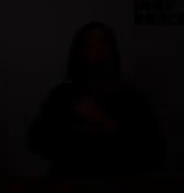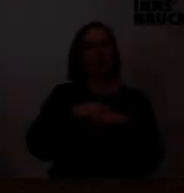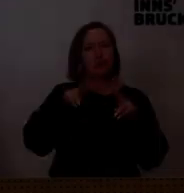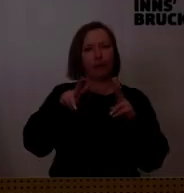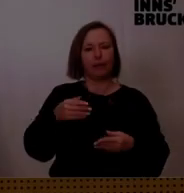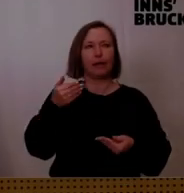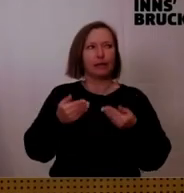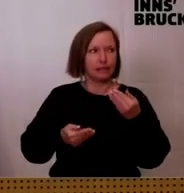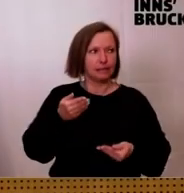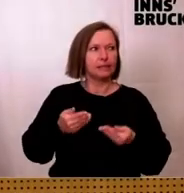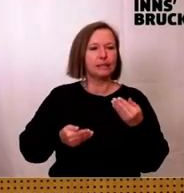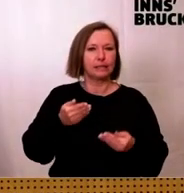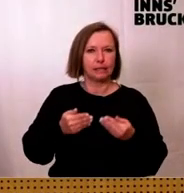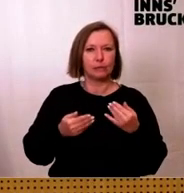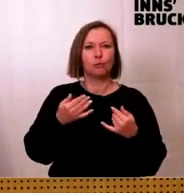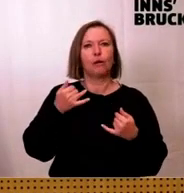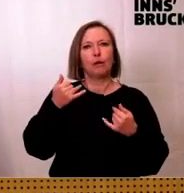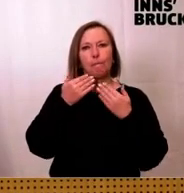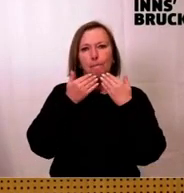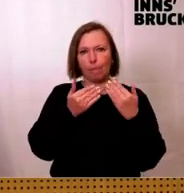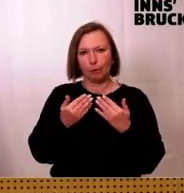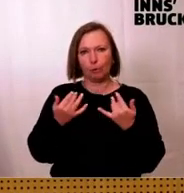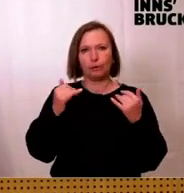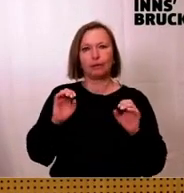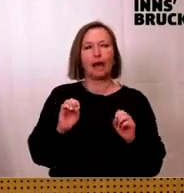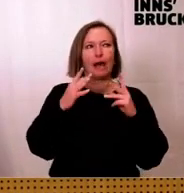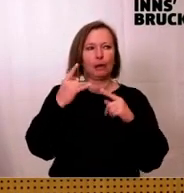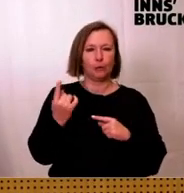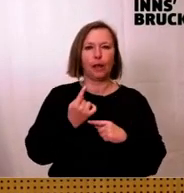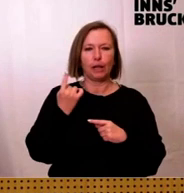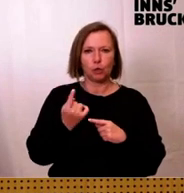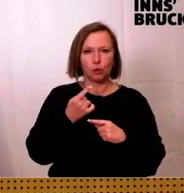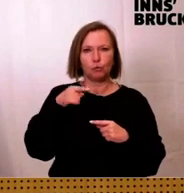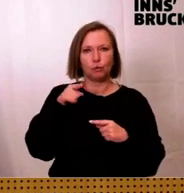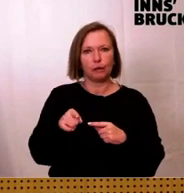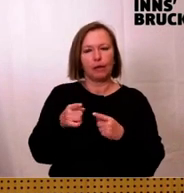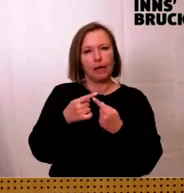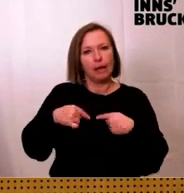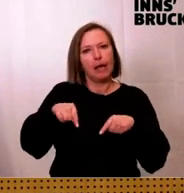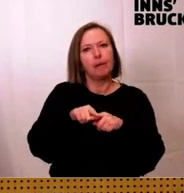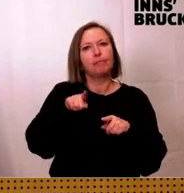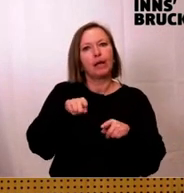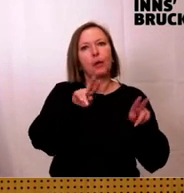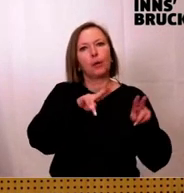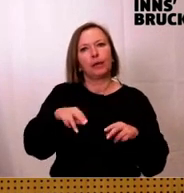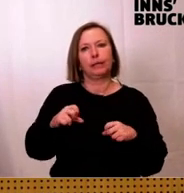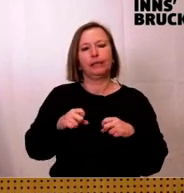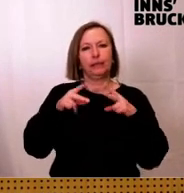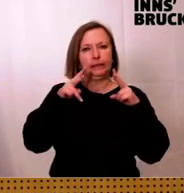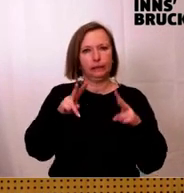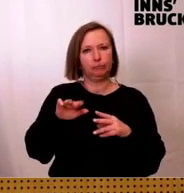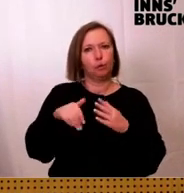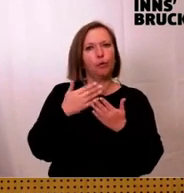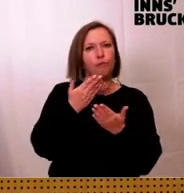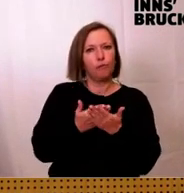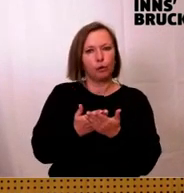Und das Thema der Aktuellen Stunde bekannt geben, das von der Fraktion Gerechtes Innsbruck vorgeschlagen wurde, mit dem